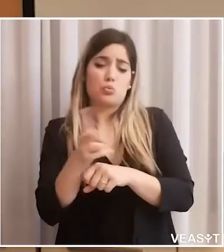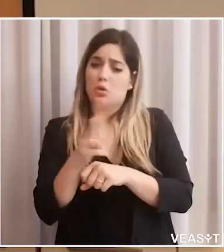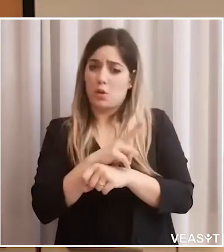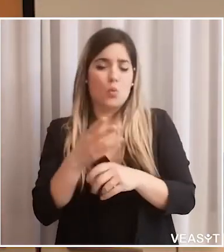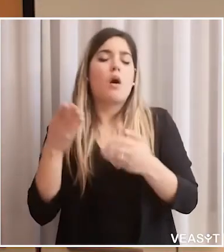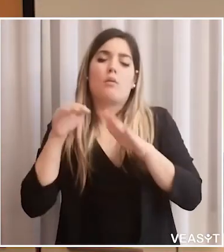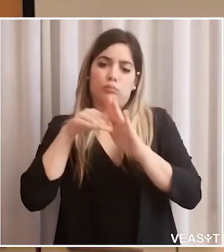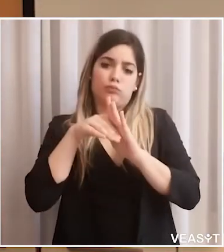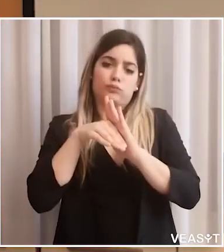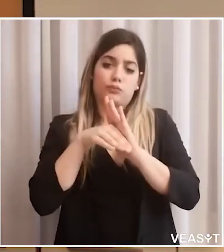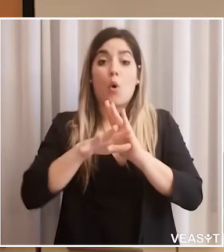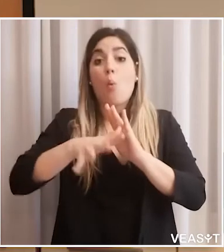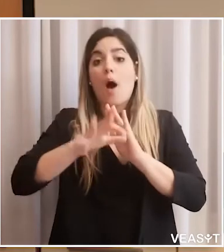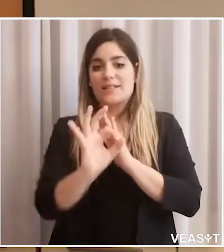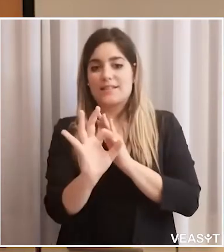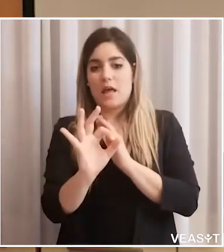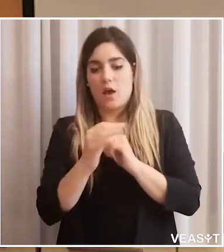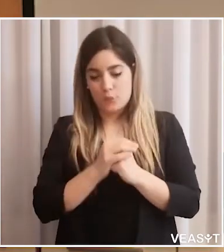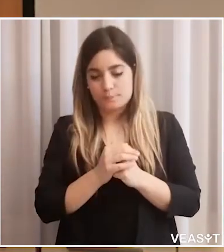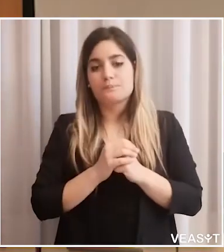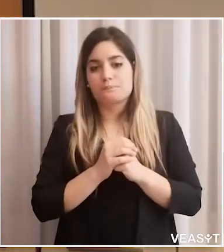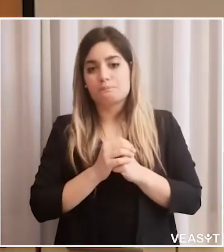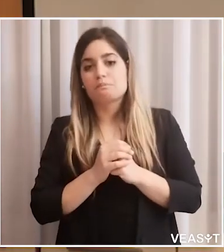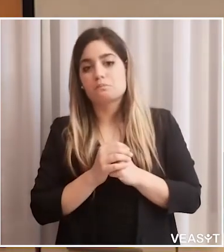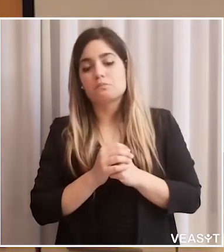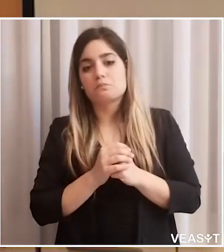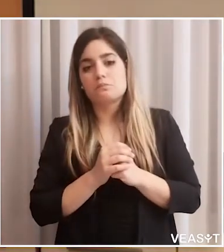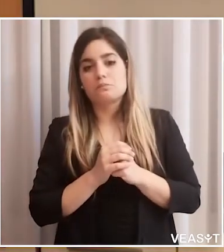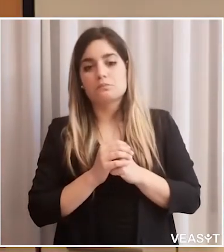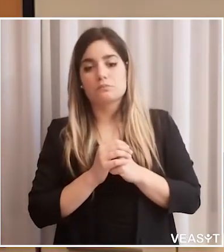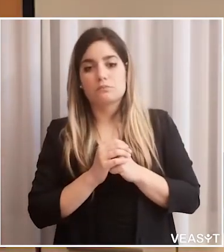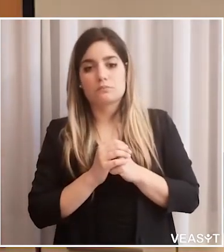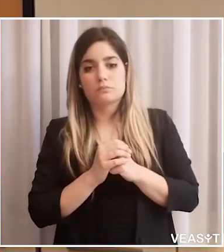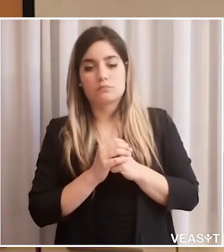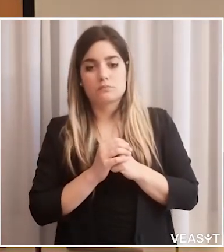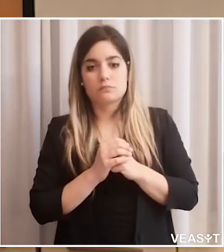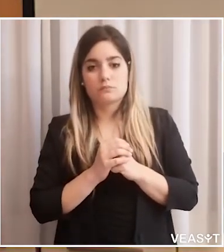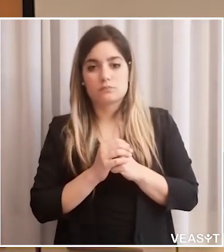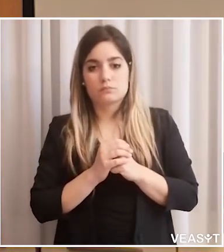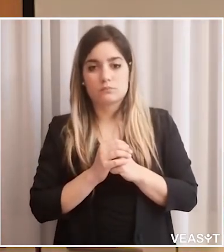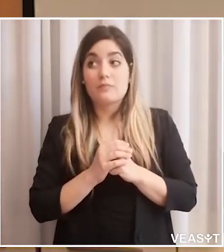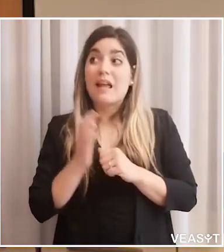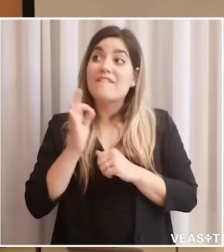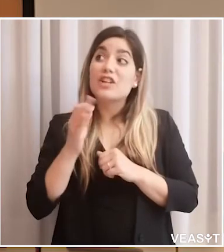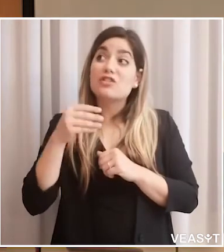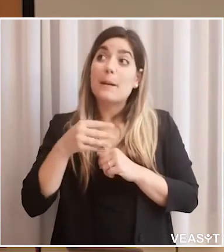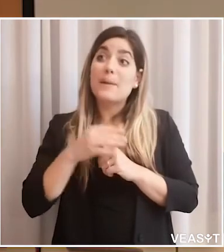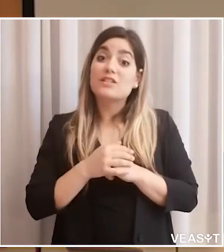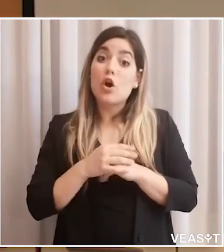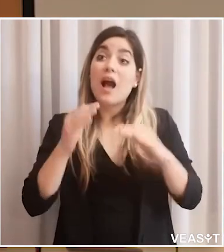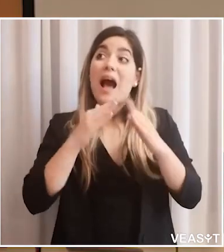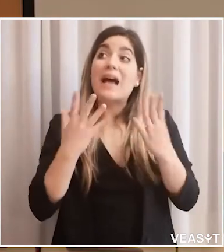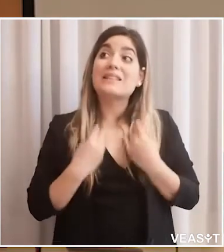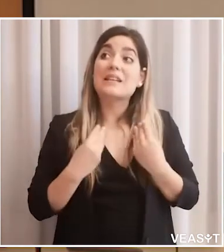anziani, c'è un netto calo di contagio sia tra ospiti che operatori. Ci stiamo avvicinando anche qui allo zero.